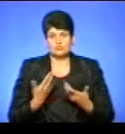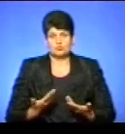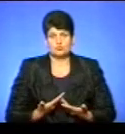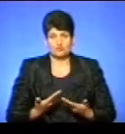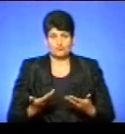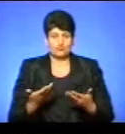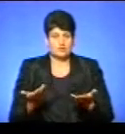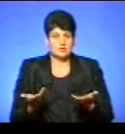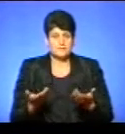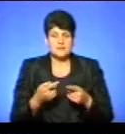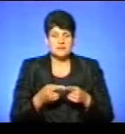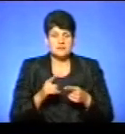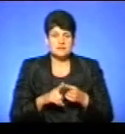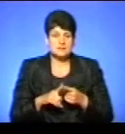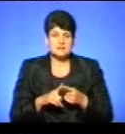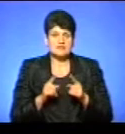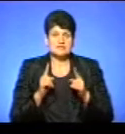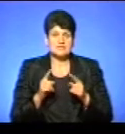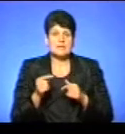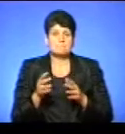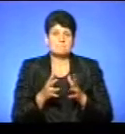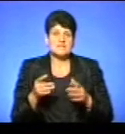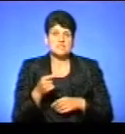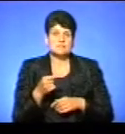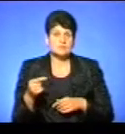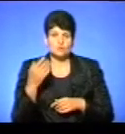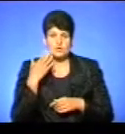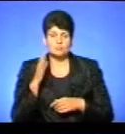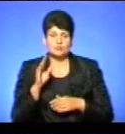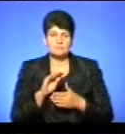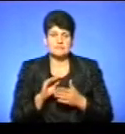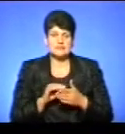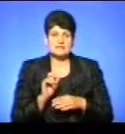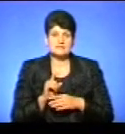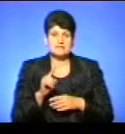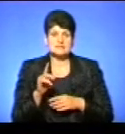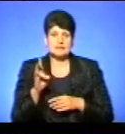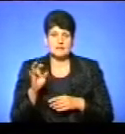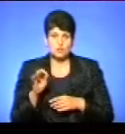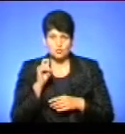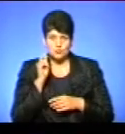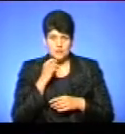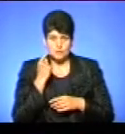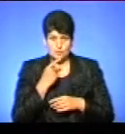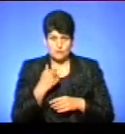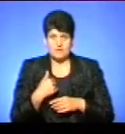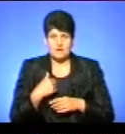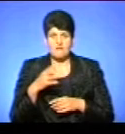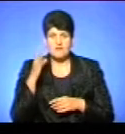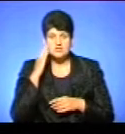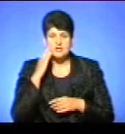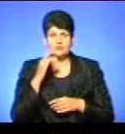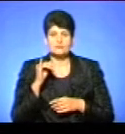житті. І мені здається, що це буде тільки більше мінус, коли вони будуть писати завдання на ЗНО з української мови. Я, наприклад, дуже